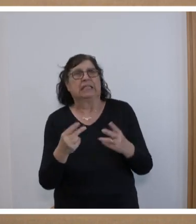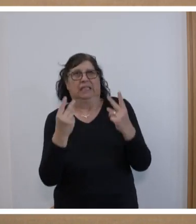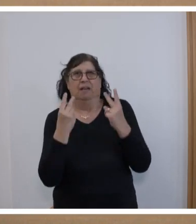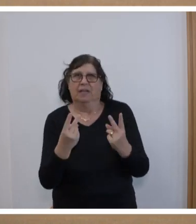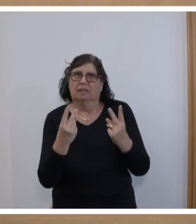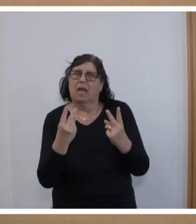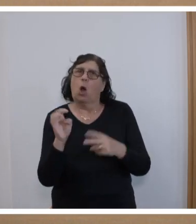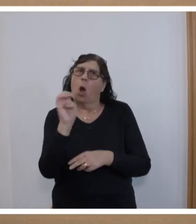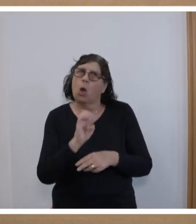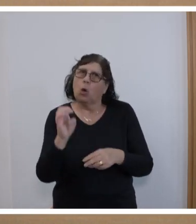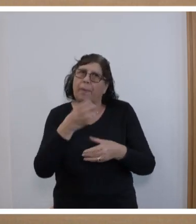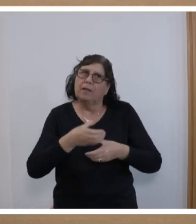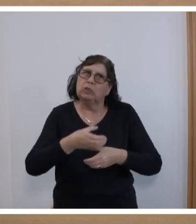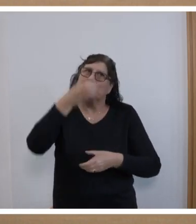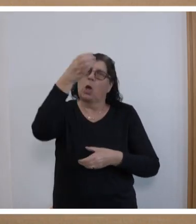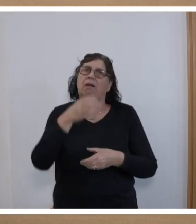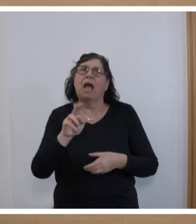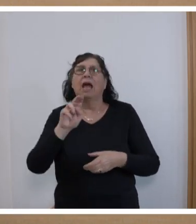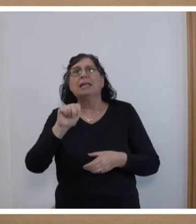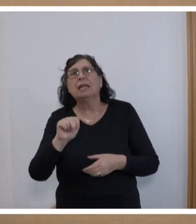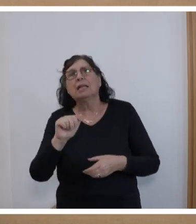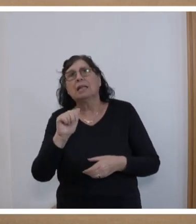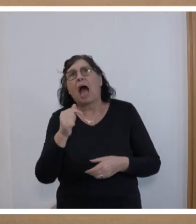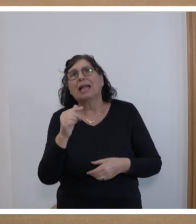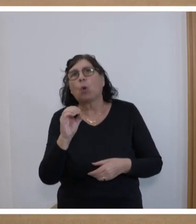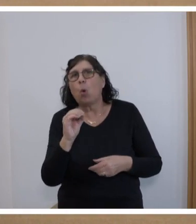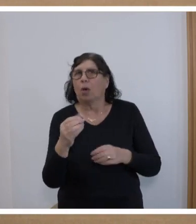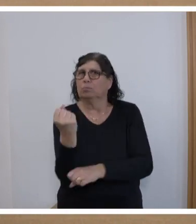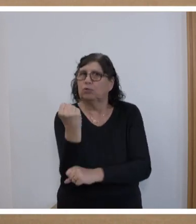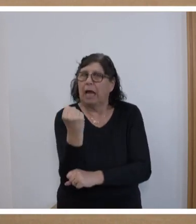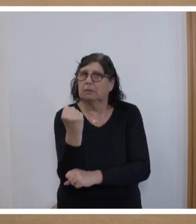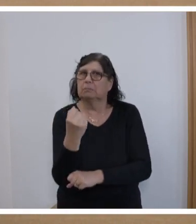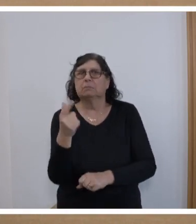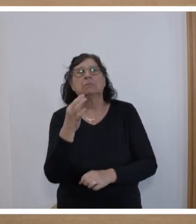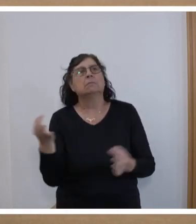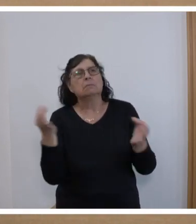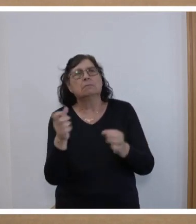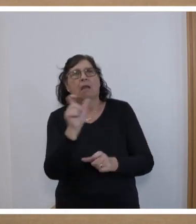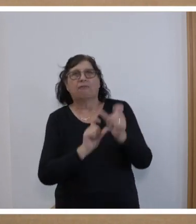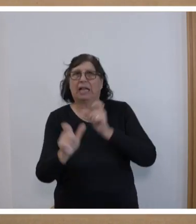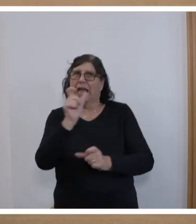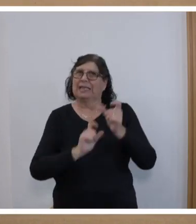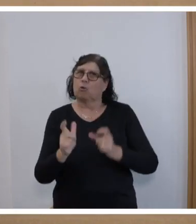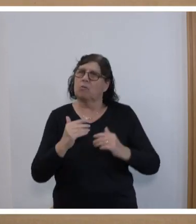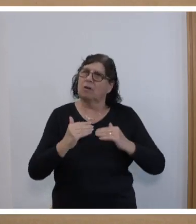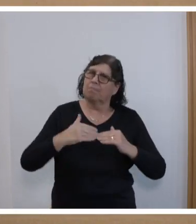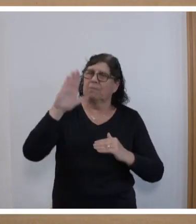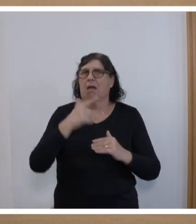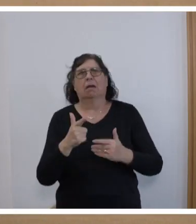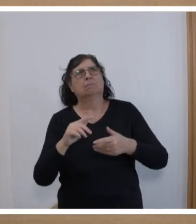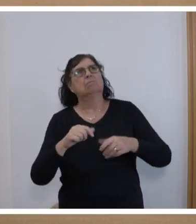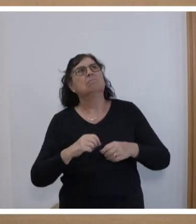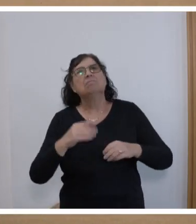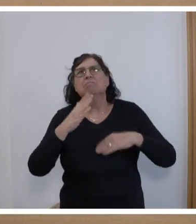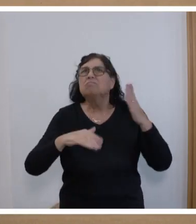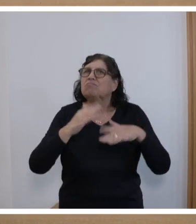europäische Säule der NATO zu stärken. Wir brauchen bei der Verteidigung mehr strategische Souveränität der Europäischen